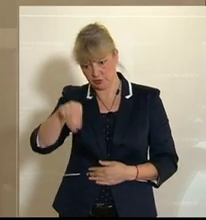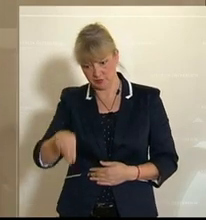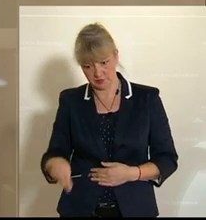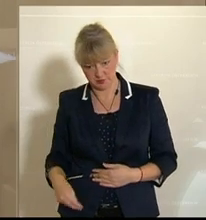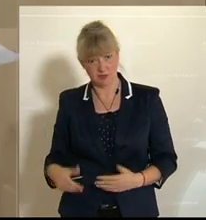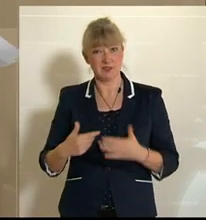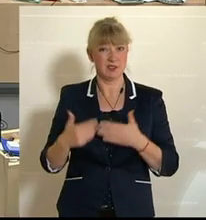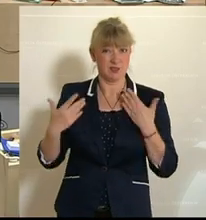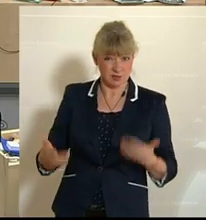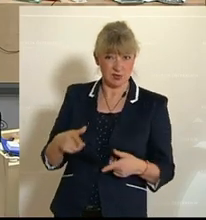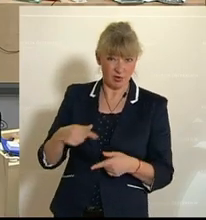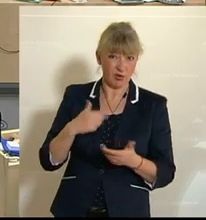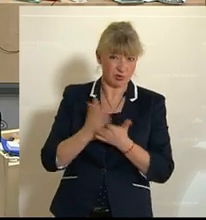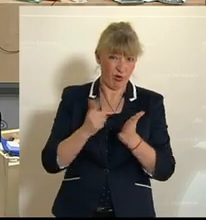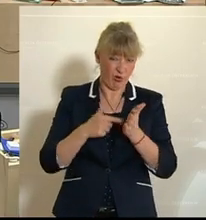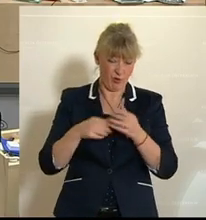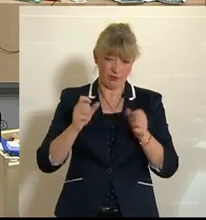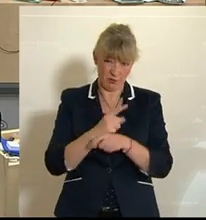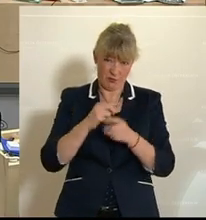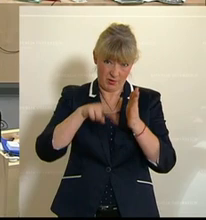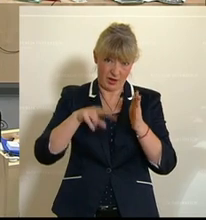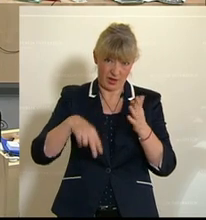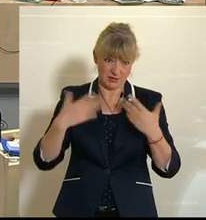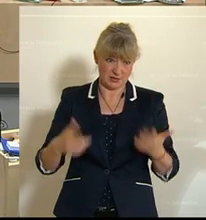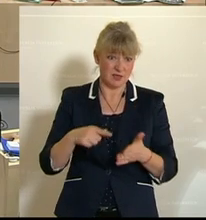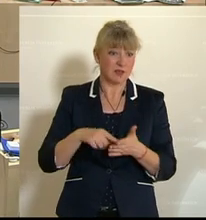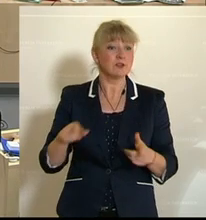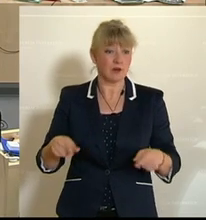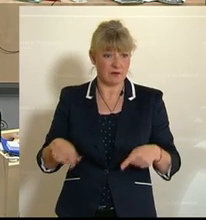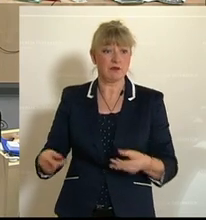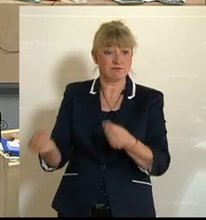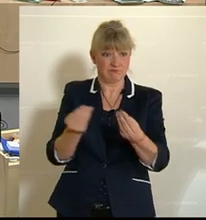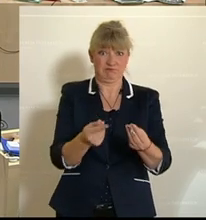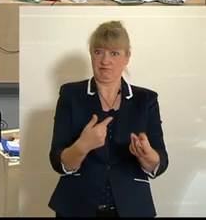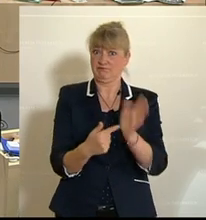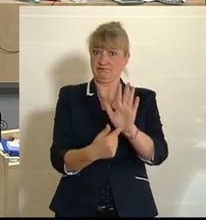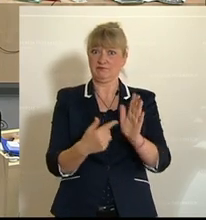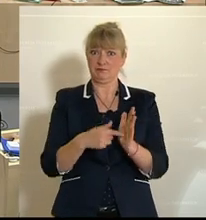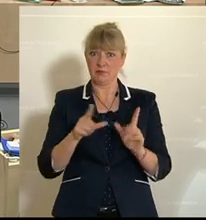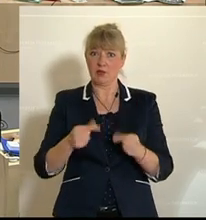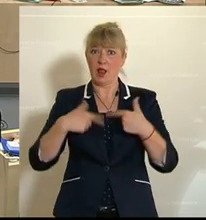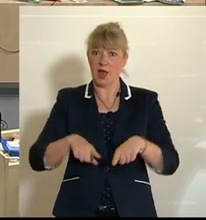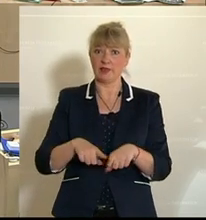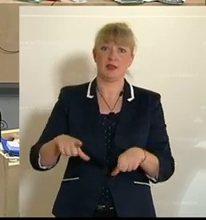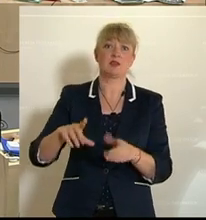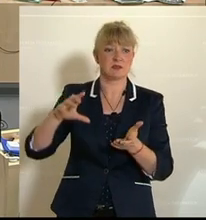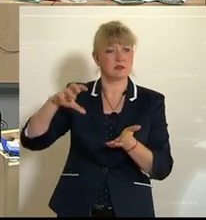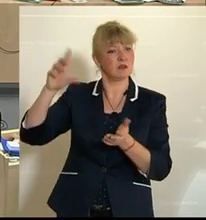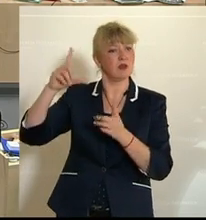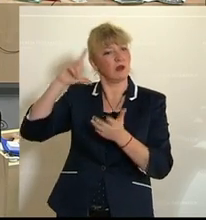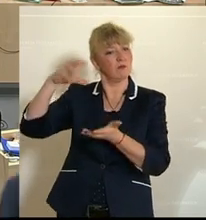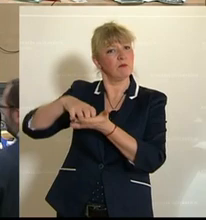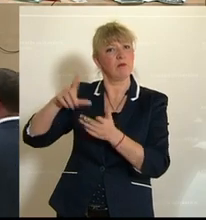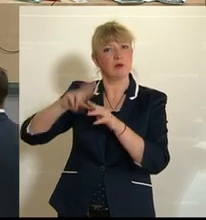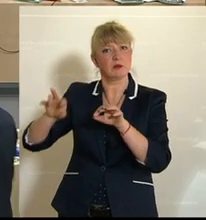habe öfter schon solche Mails vorgelesen. Dieses Mail hat auch deine Bürgerservicestelle erhalten. Dieses Mail ist auch an die Landeshauptung von Niederösterreich gegangen.